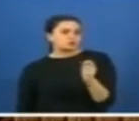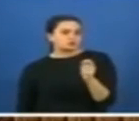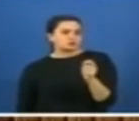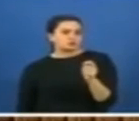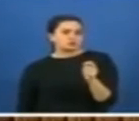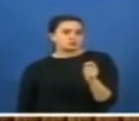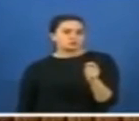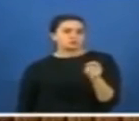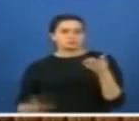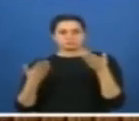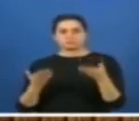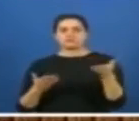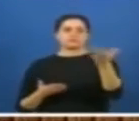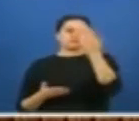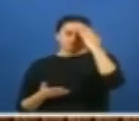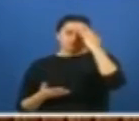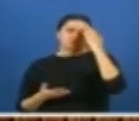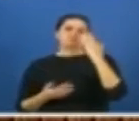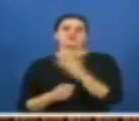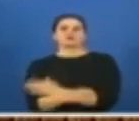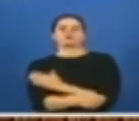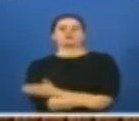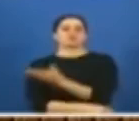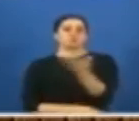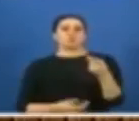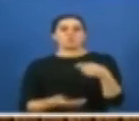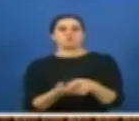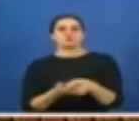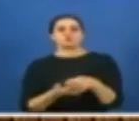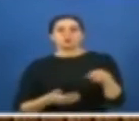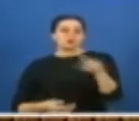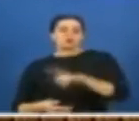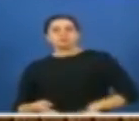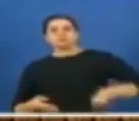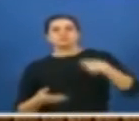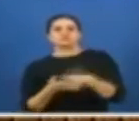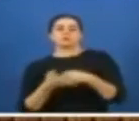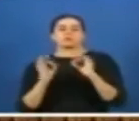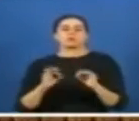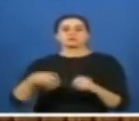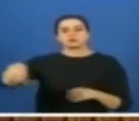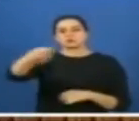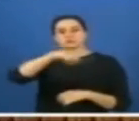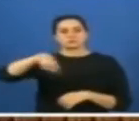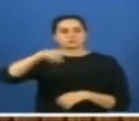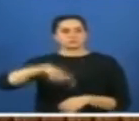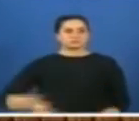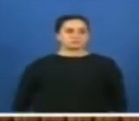İşte buradaki gariban vatandaşlar ödeyecek. Bunların cebinden ödenecek. Bunlar ödeyecekler.